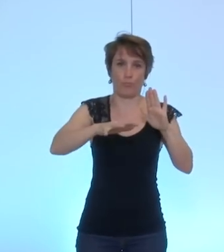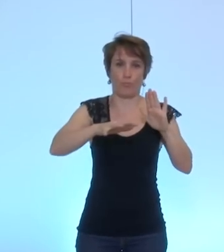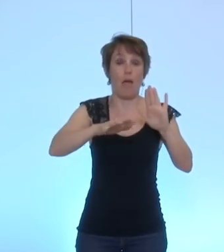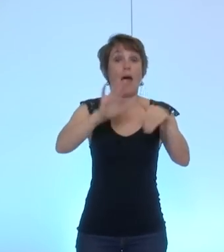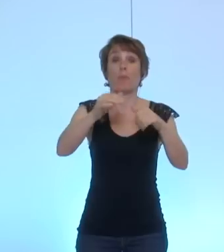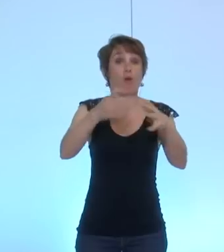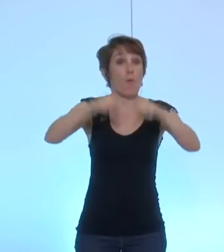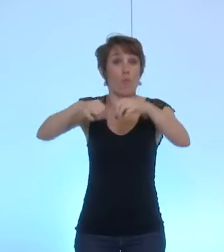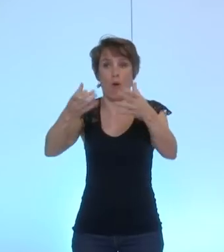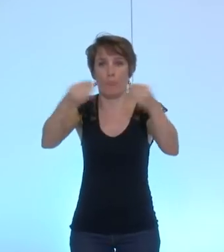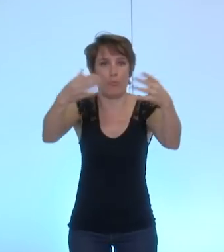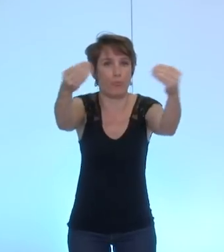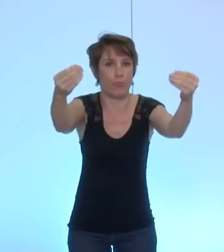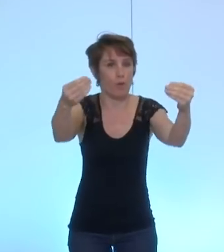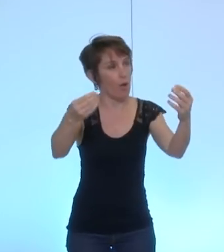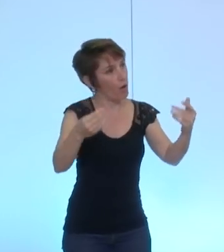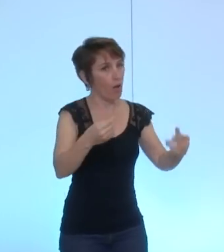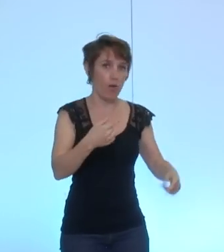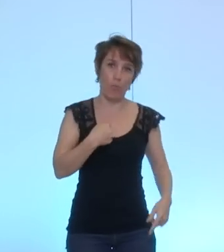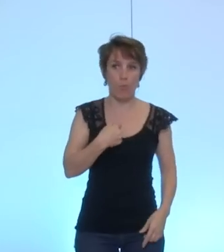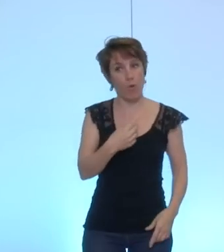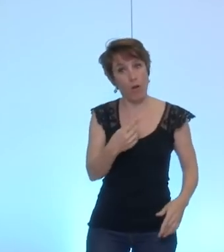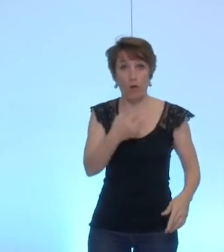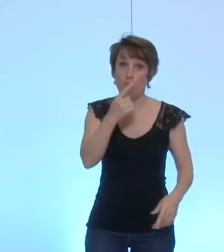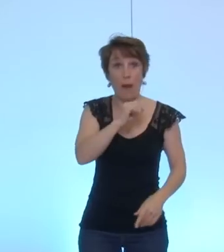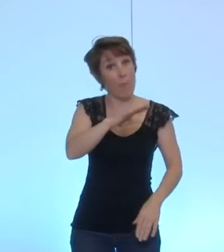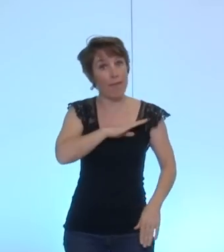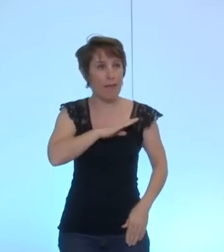quand il y a... Pourtant, je ne parle même pas sur Gaza.